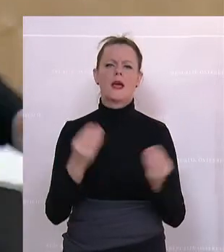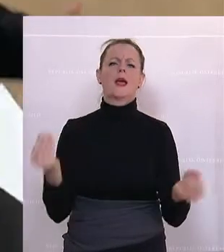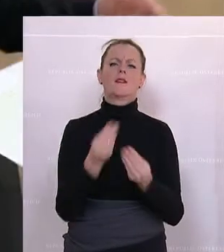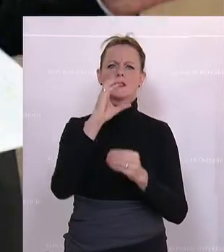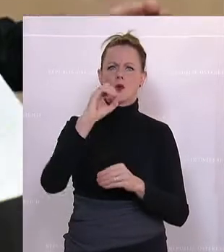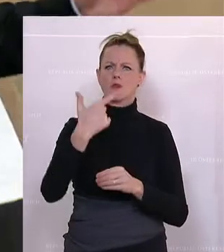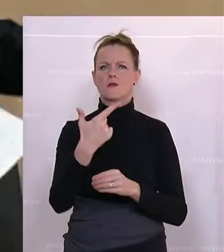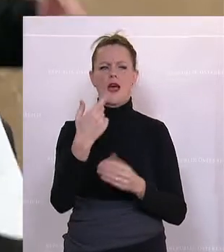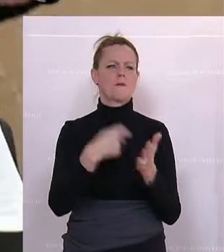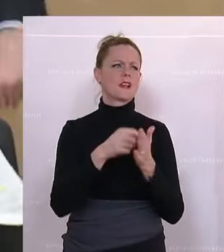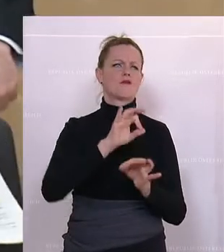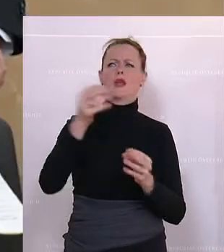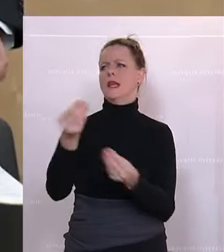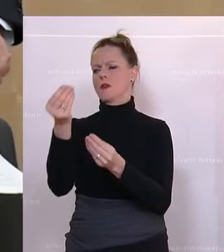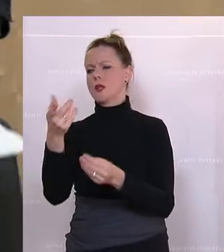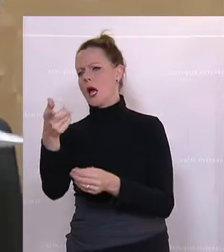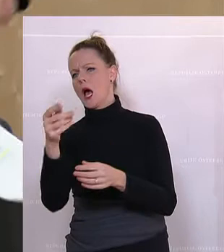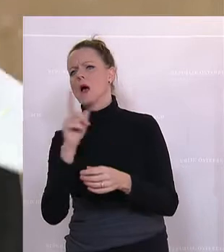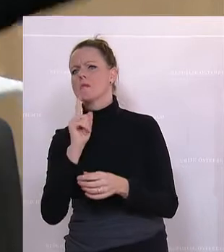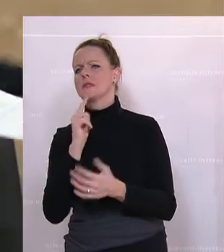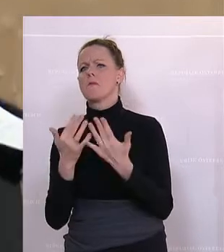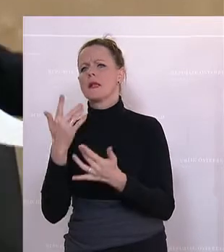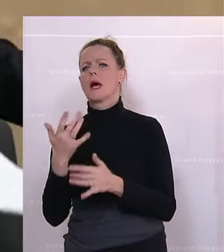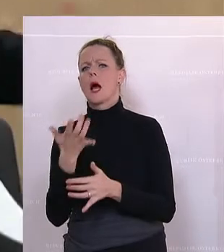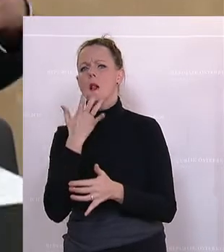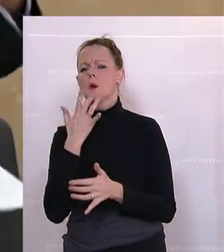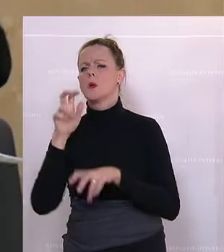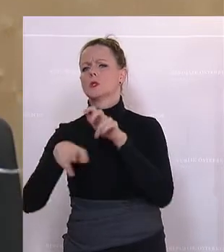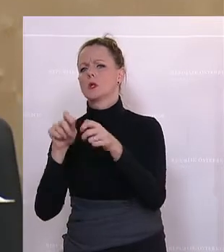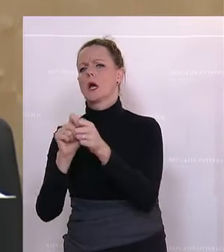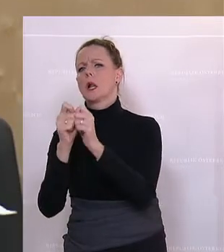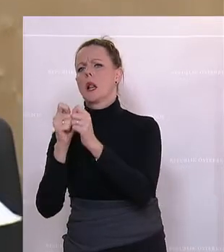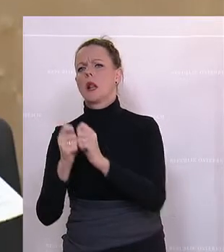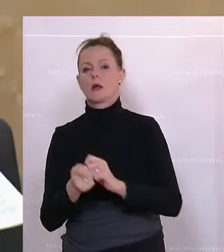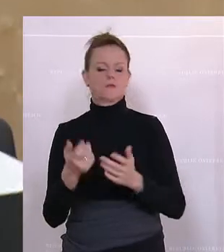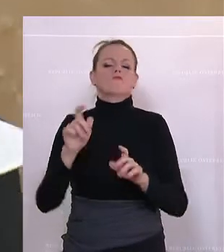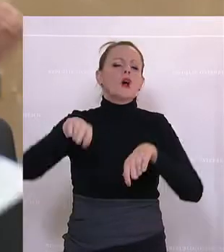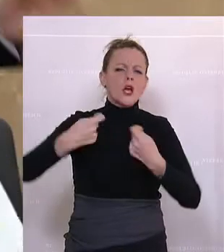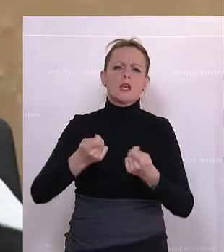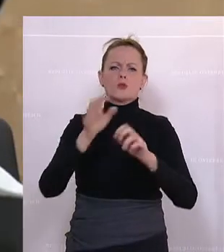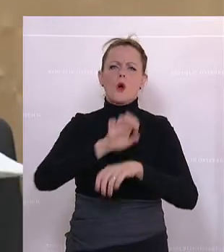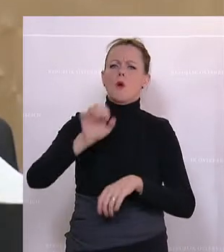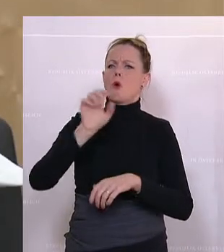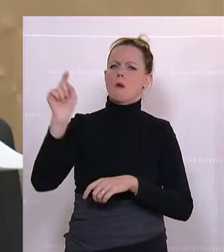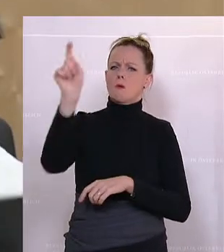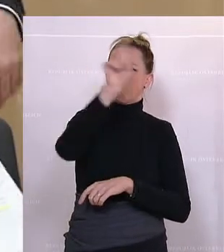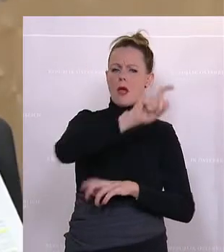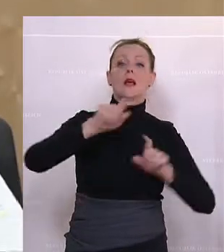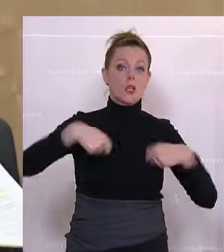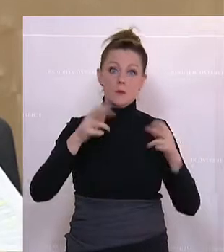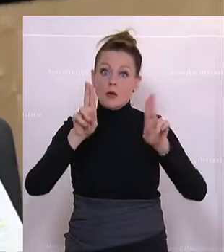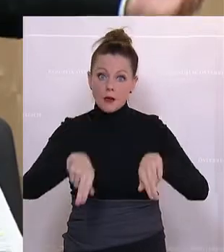für irgendwas, dort ein bisschen bei der Mineralölsteuer, dort, da oder da, gibt es tatsächlich in vielen Ländern in Europa schon. Das ist richtig.